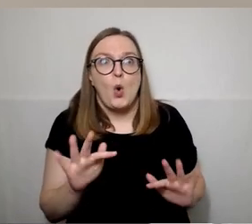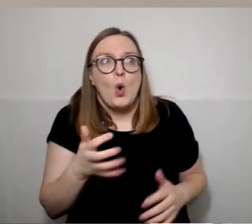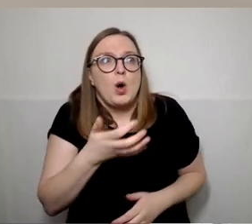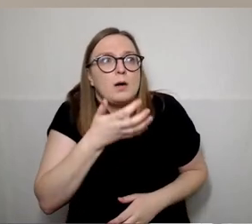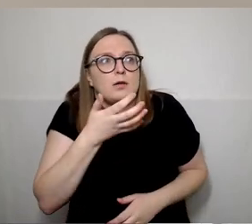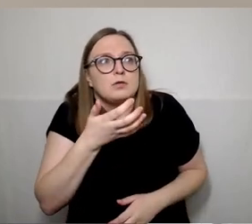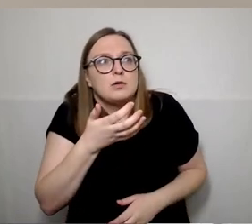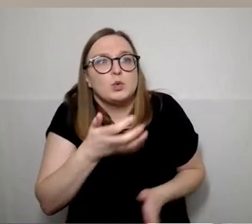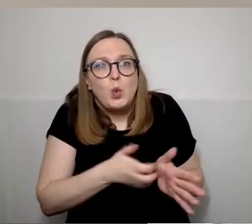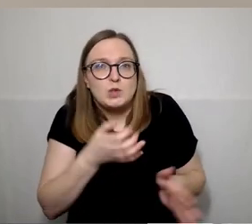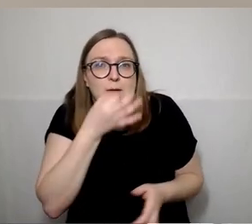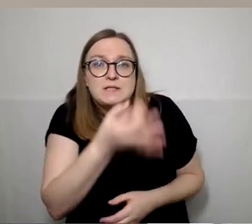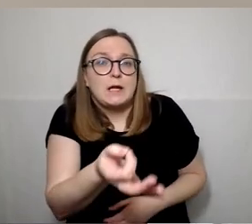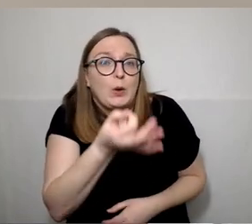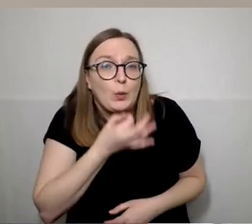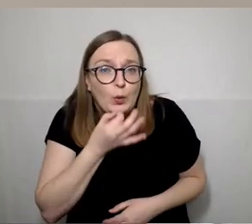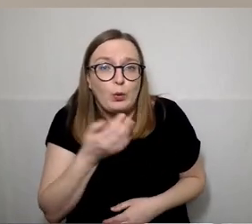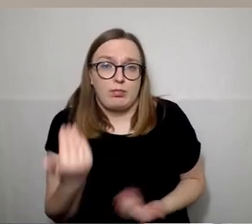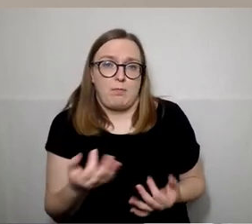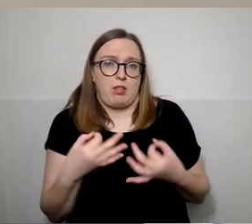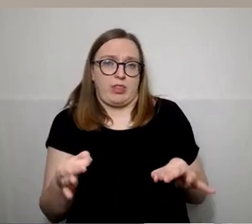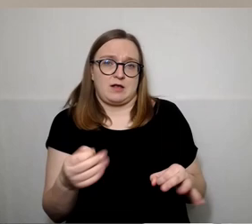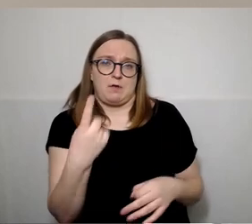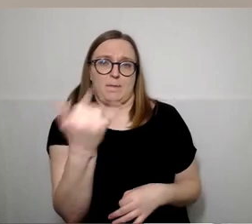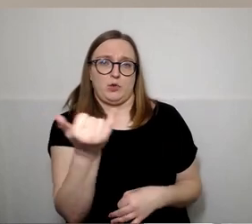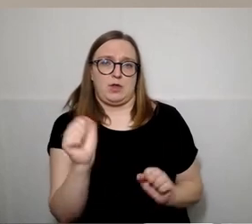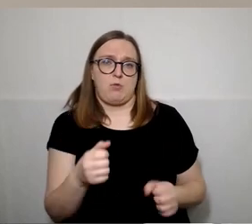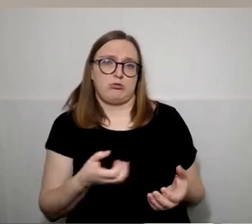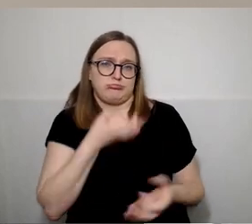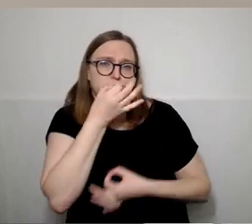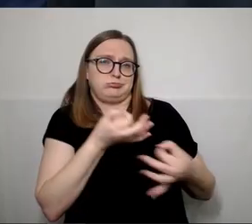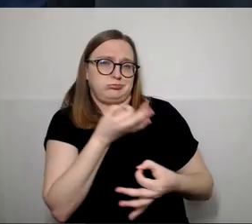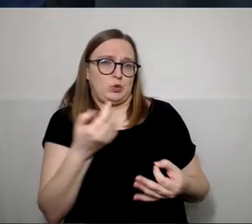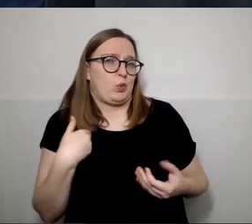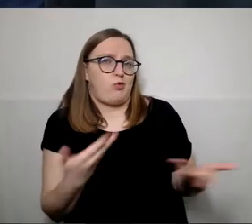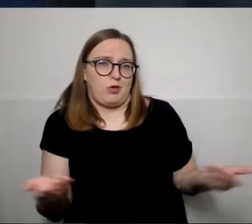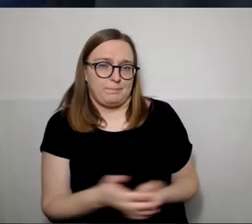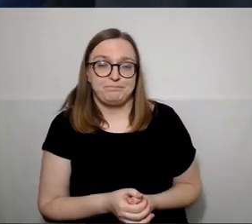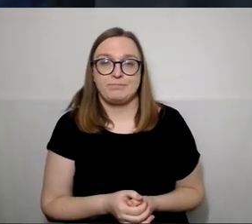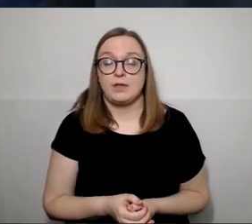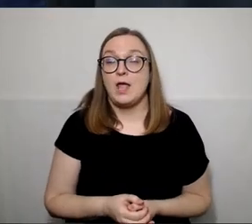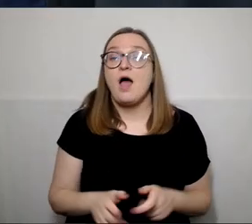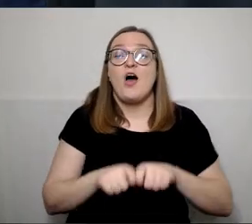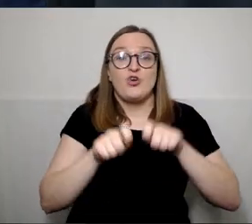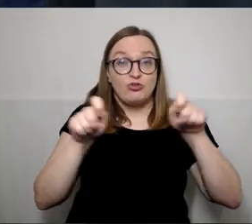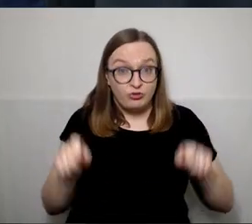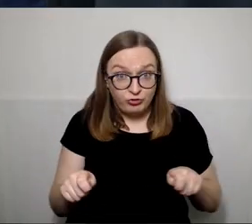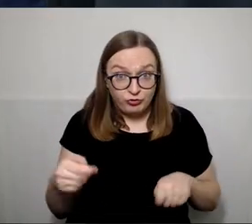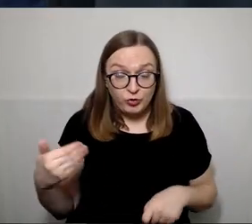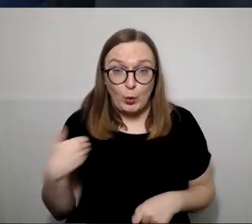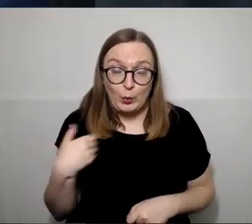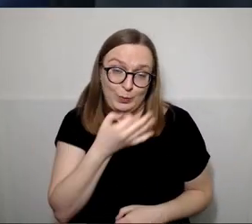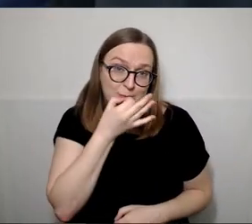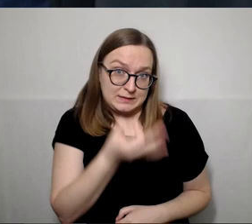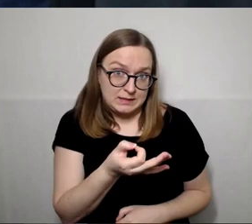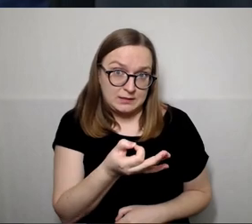jūsų išgirstų. Tai prašau, paskutinę minutę jūsų pasisakymus. Tai pirmiausiai, tai turbūt reikėtų pasakyti tai, kad